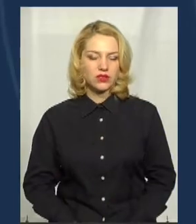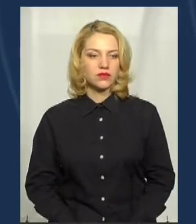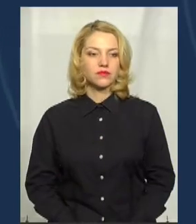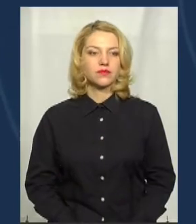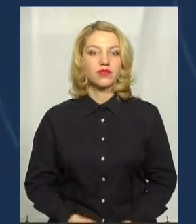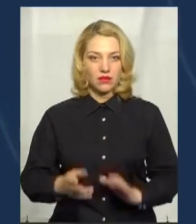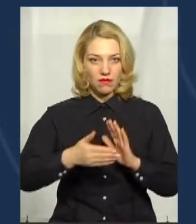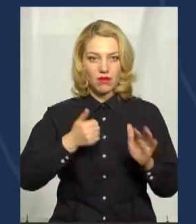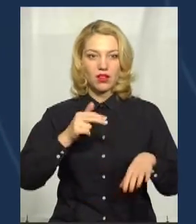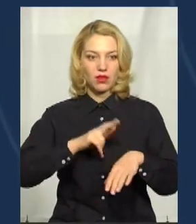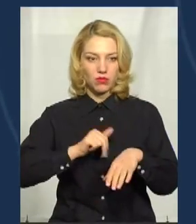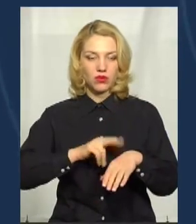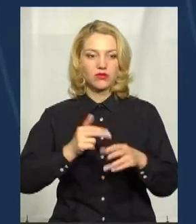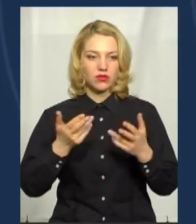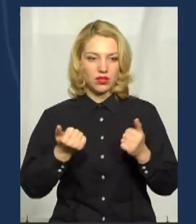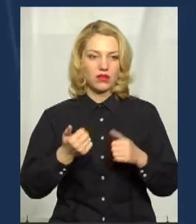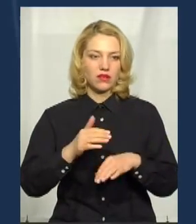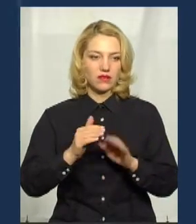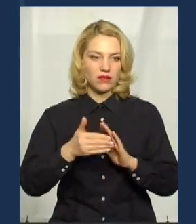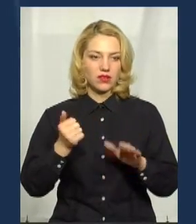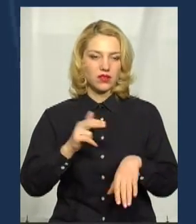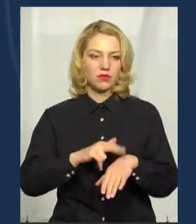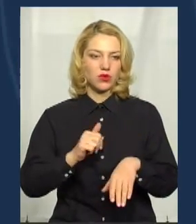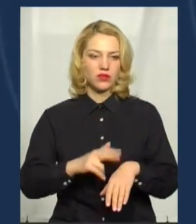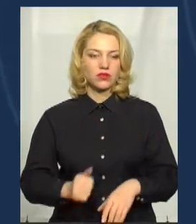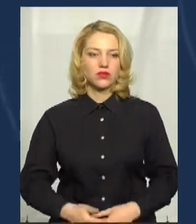Викликали поліцію, так? Викликали поліцію, так?